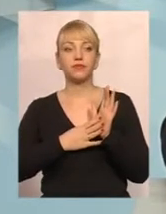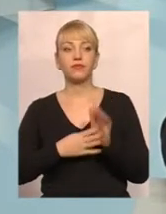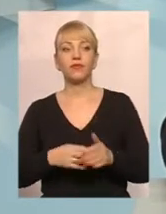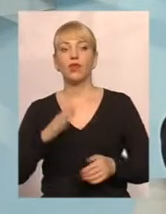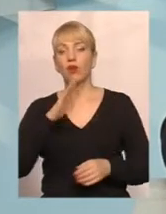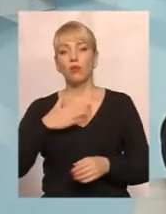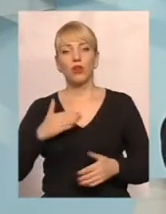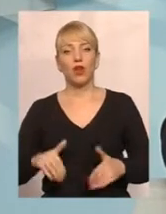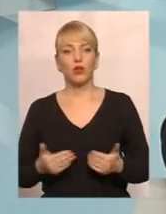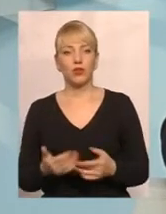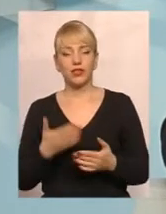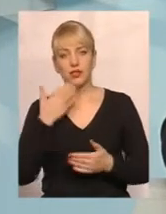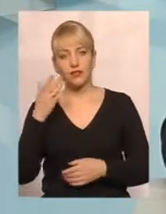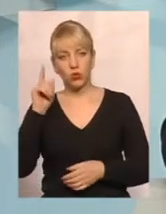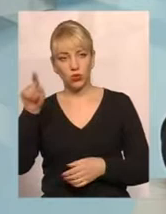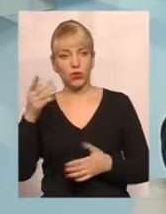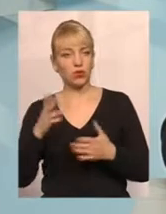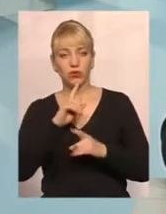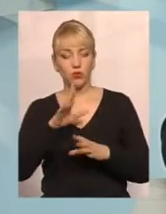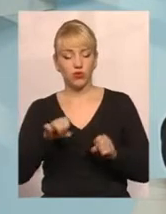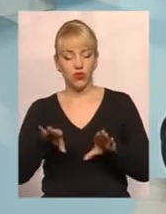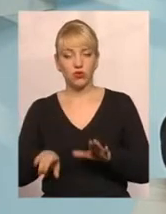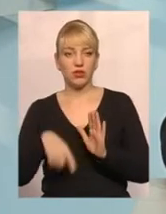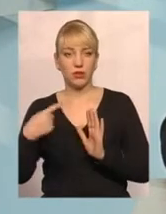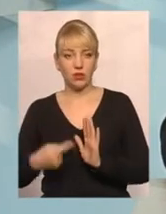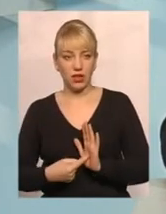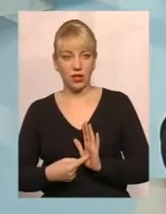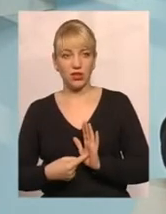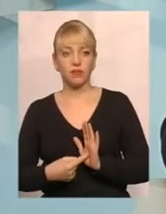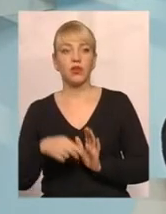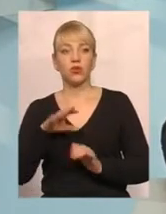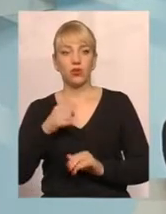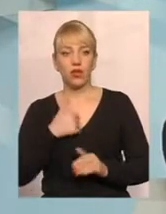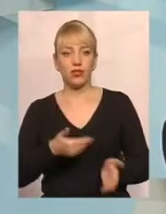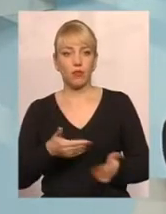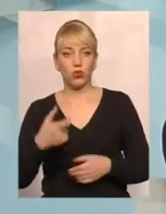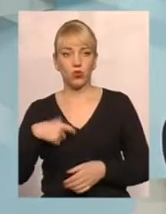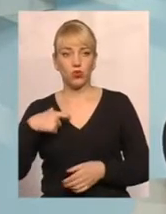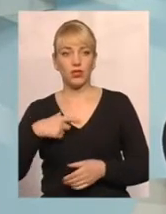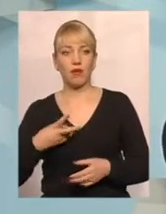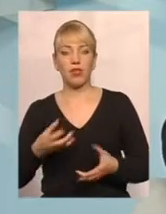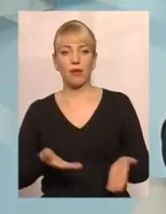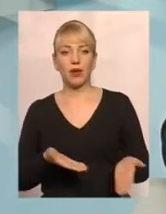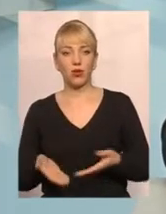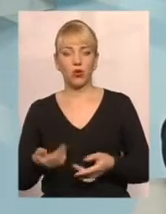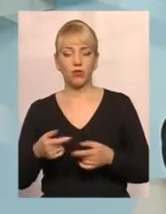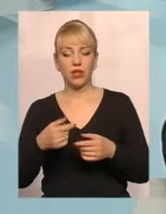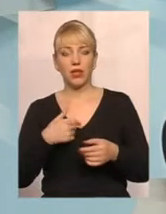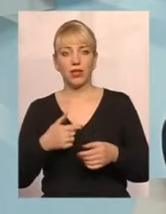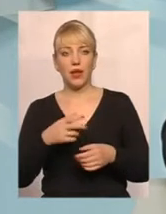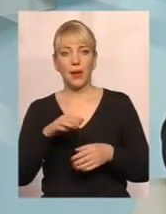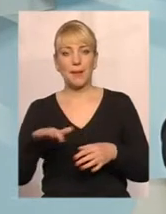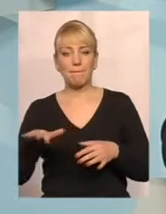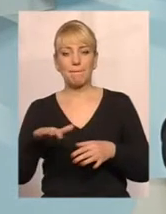рекомендація – звернутися туди. Якщо не буде вирішуватися питання, то я запрошую до себе на прийом Майдан Незалежності 1,